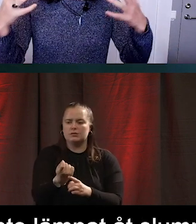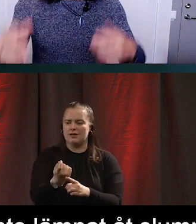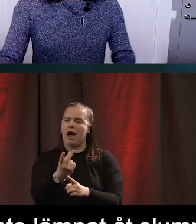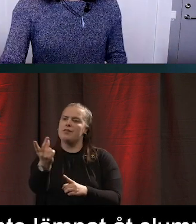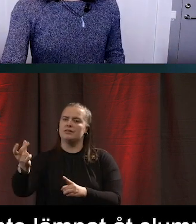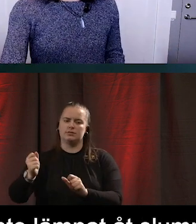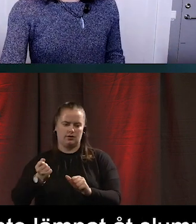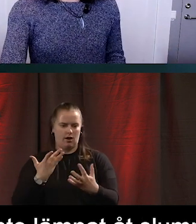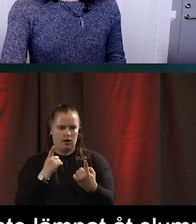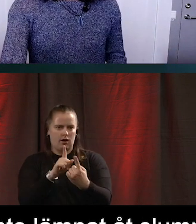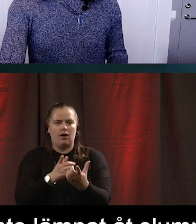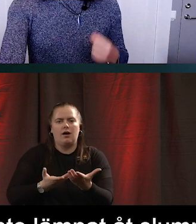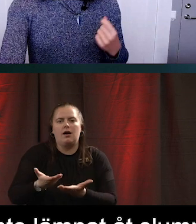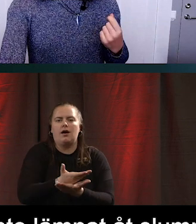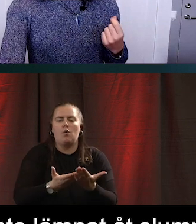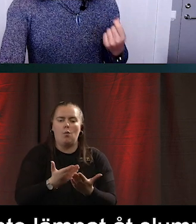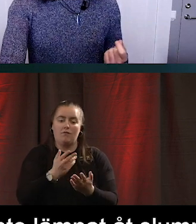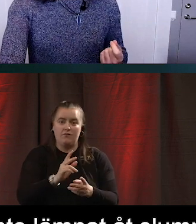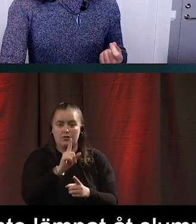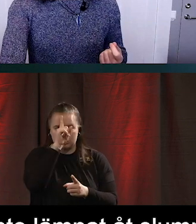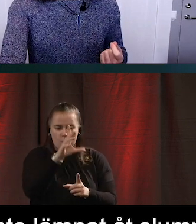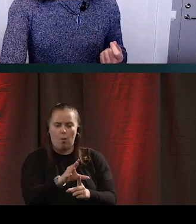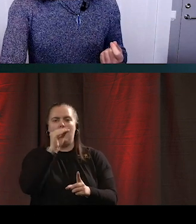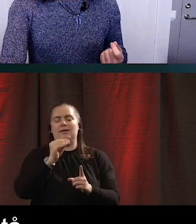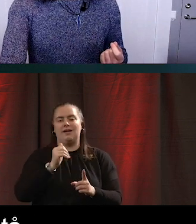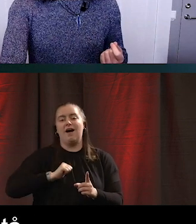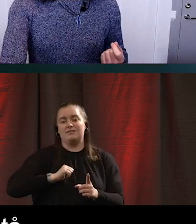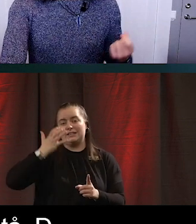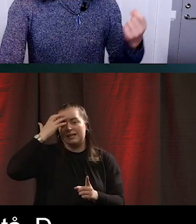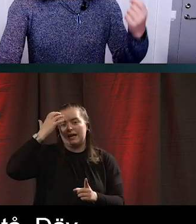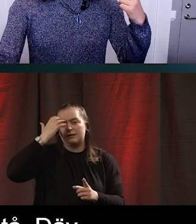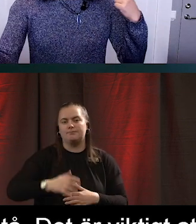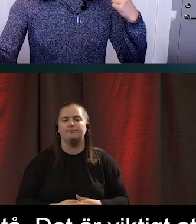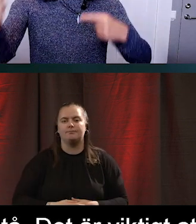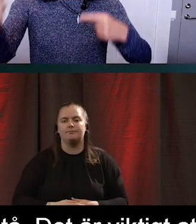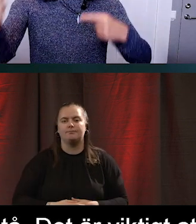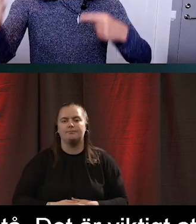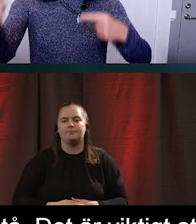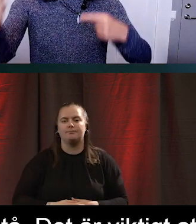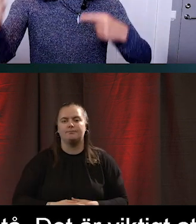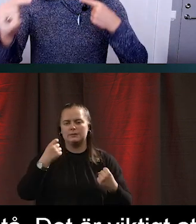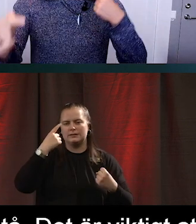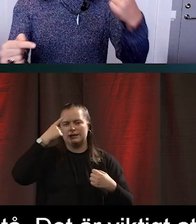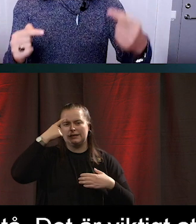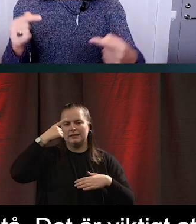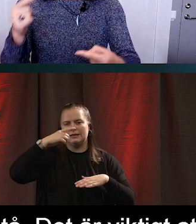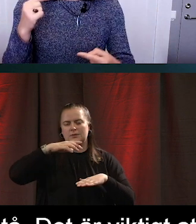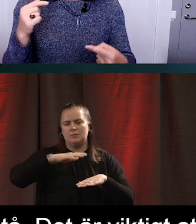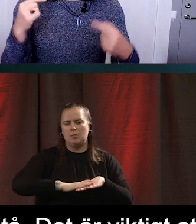förstå med vår hjärna. Och det som är väldigt viktigt är att man ska tänka på det här sammanhanget.